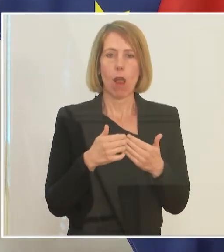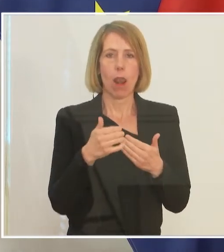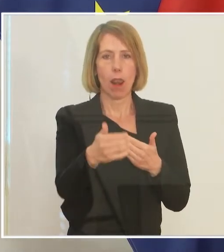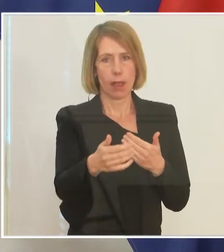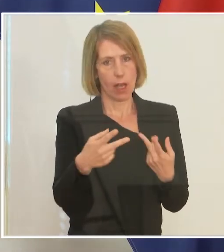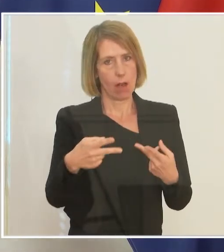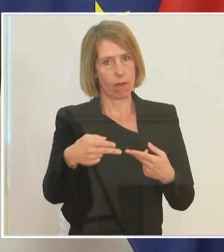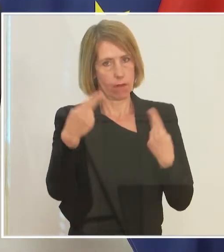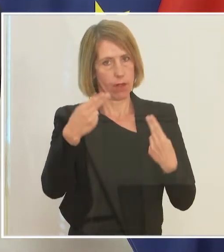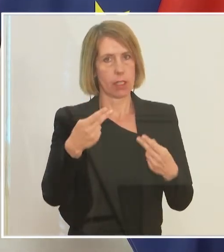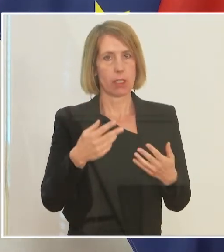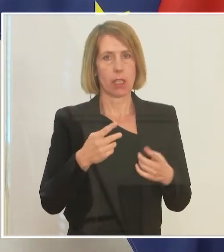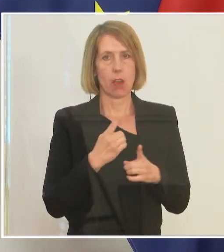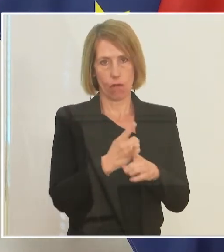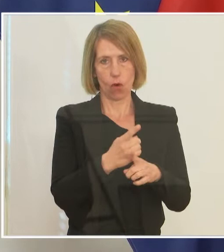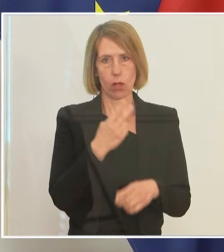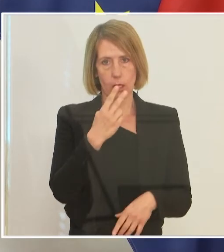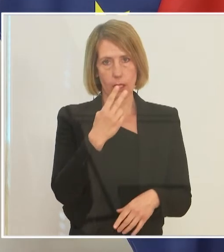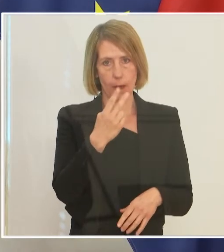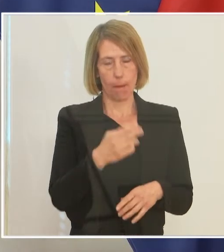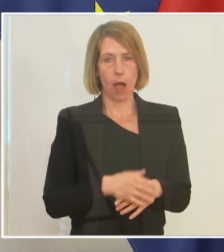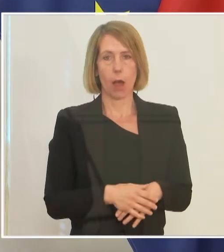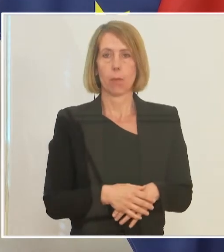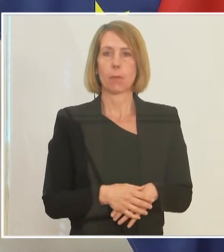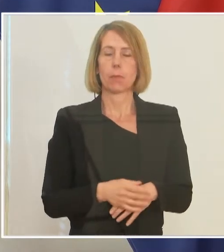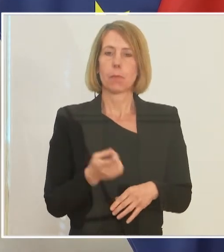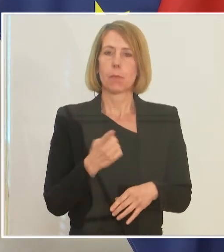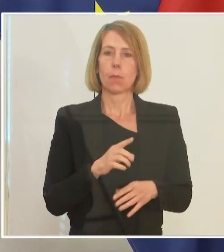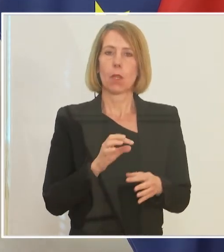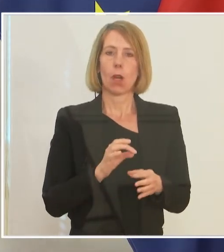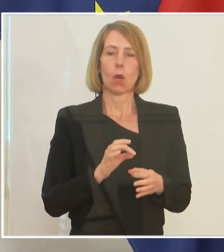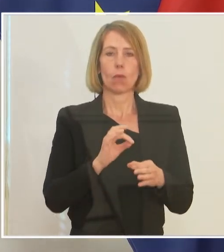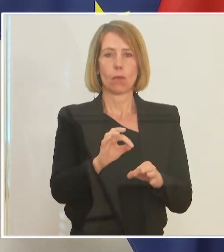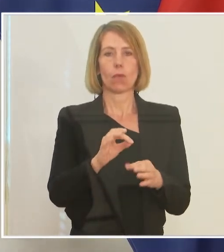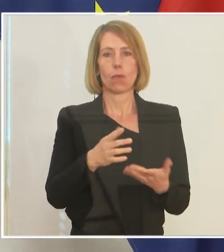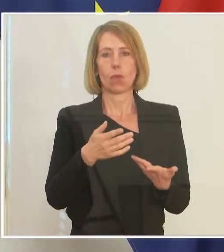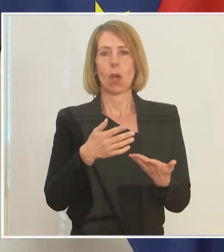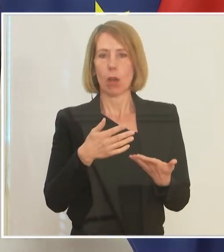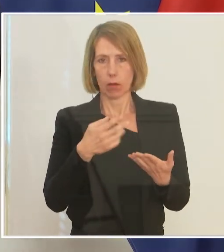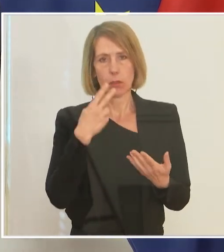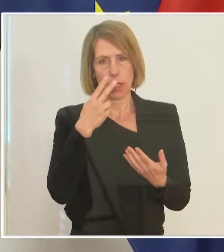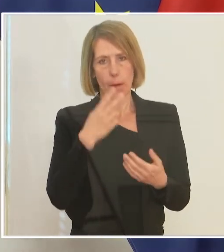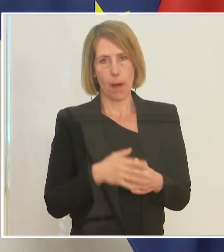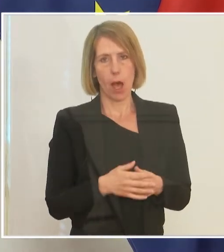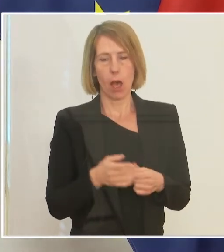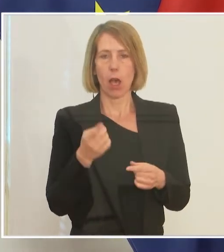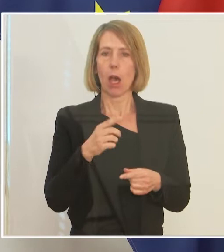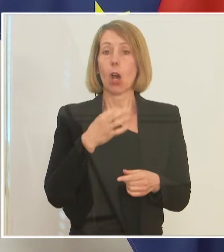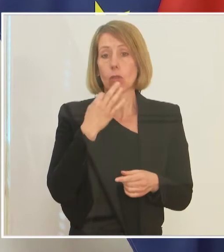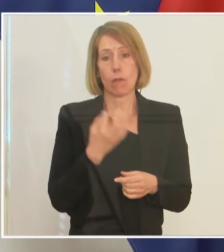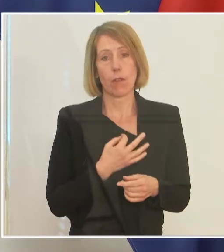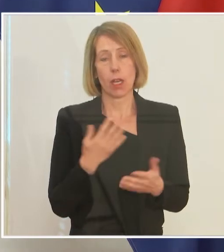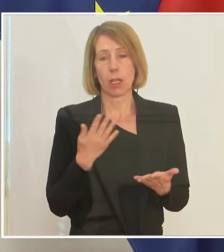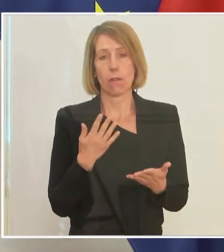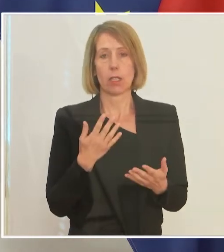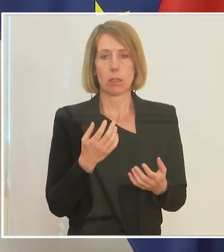Folgen hin zu einer Reallokation? Es ist natürlich auch die Frage, es ist